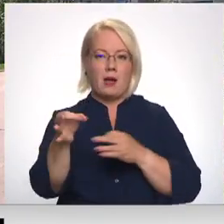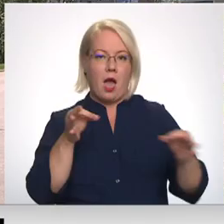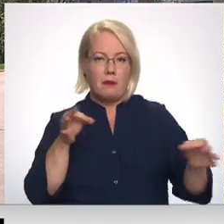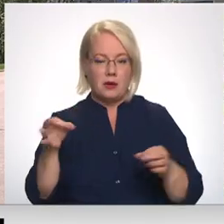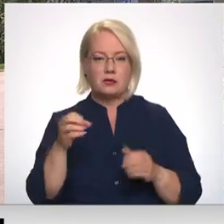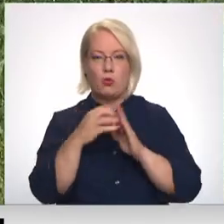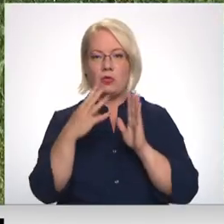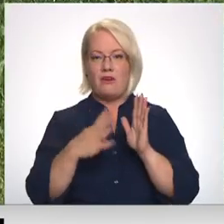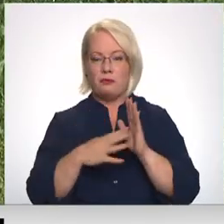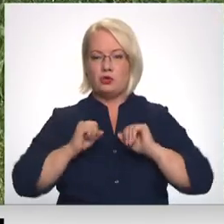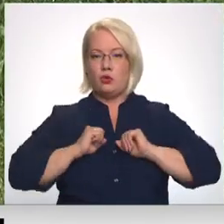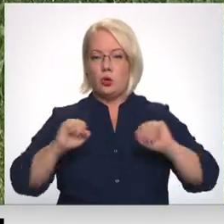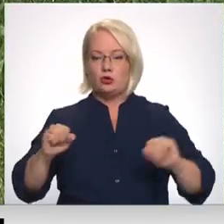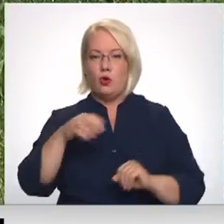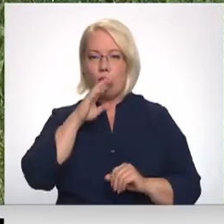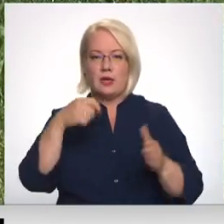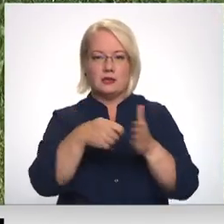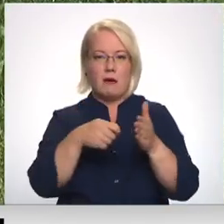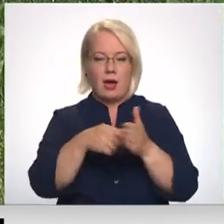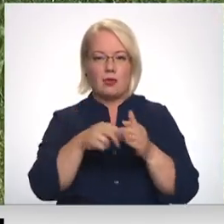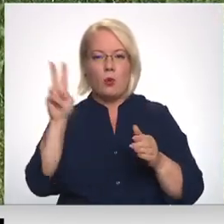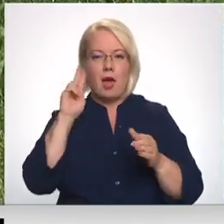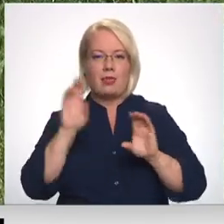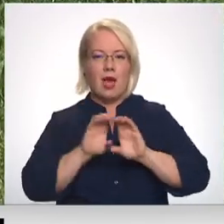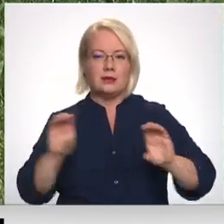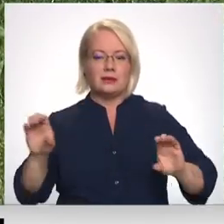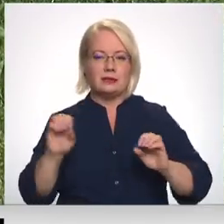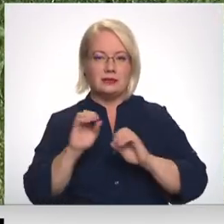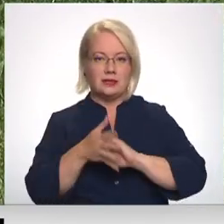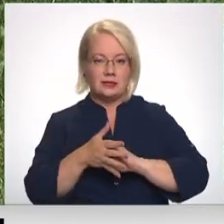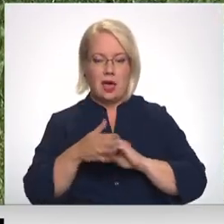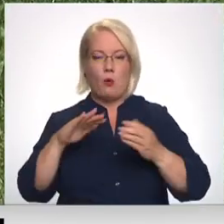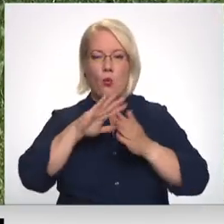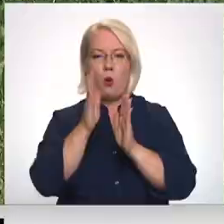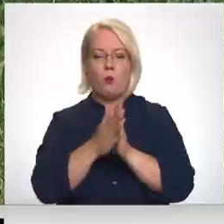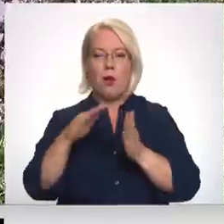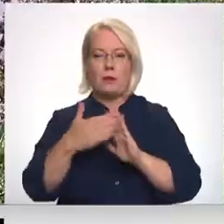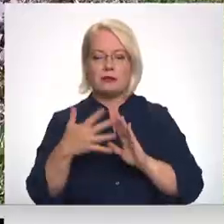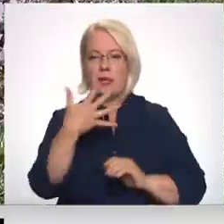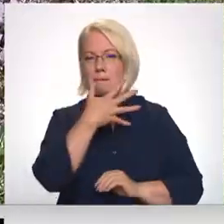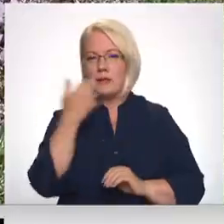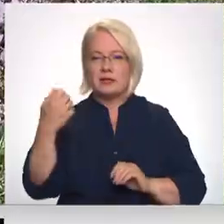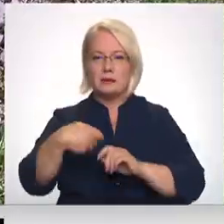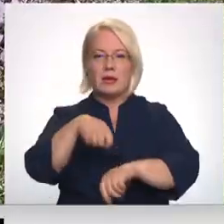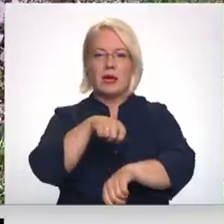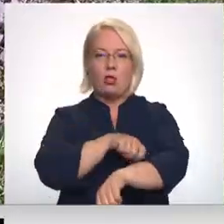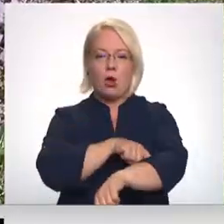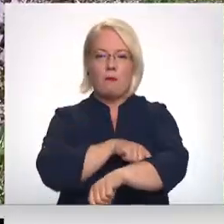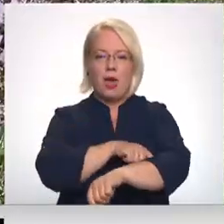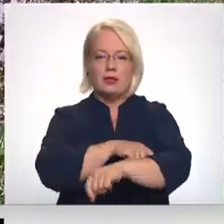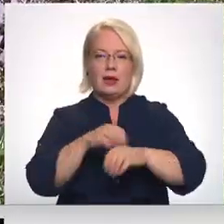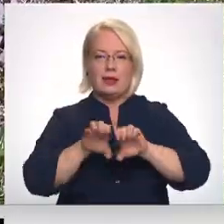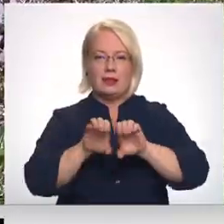ir nodrošināts ar ūdens apgādes un kanalizācijas sistēmu. Kopumā pilsētā ir vairāk nekā 500 kilometru tīklu, kurā ir